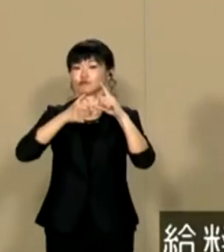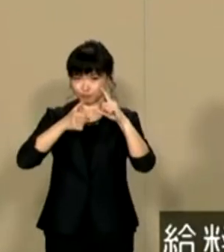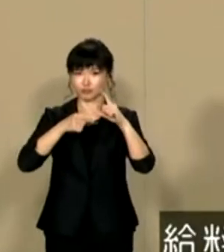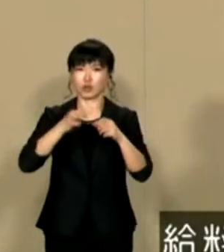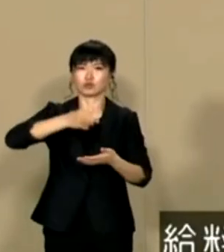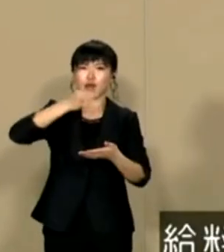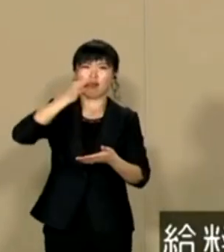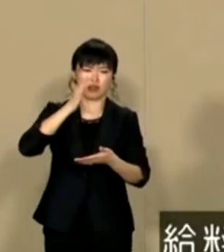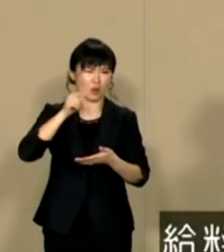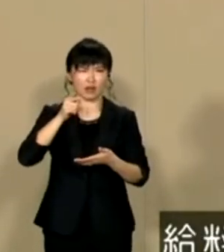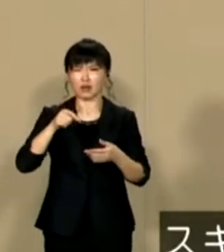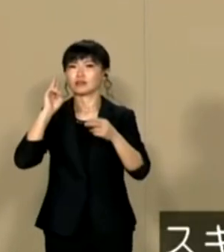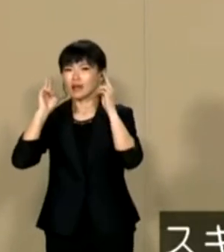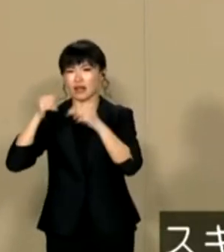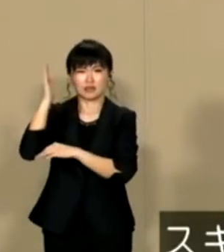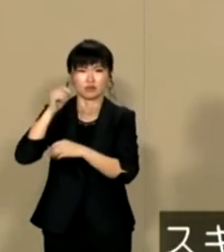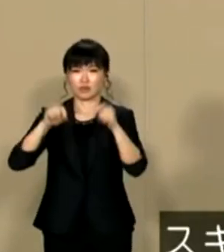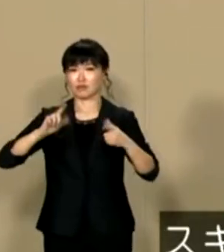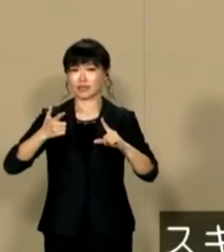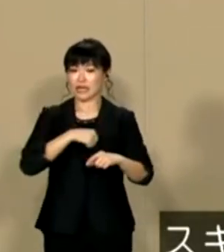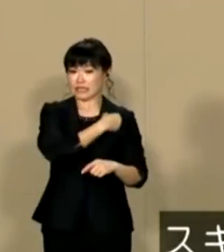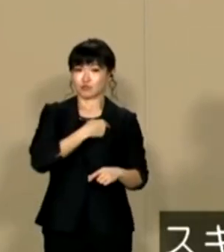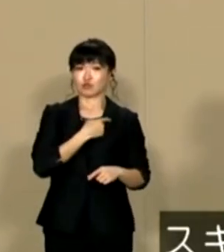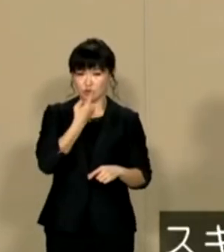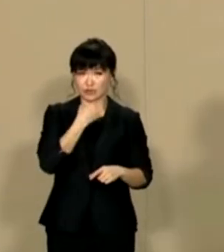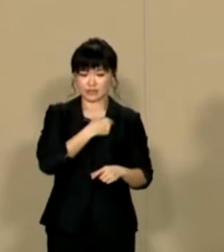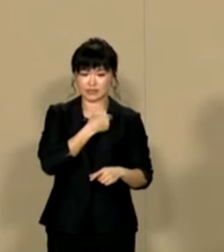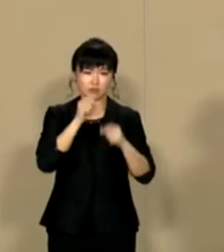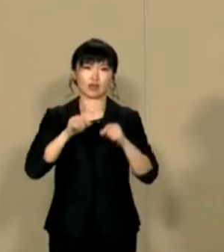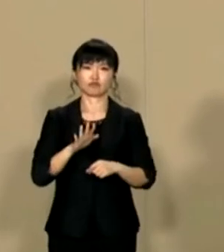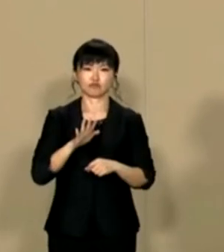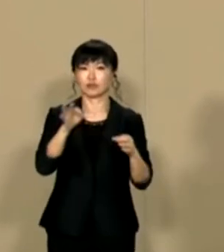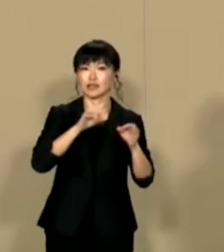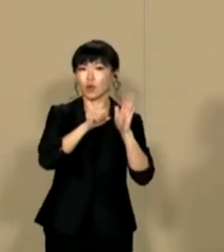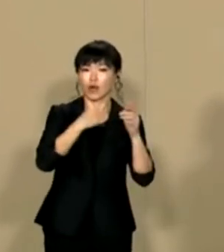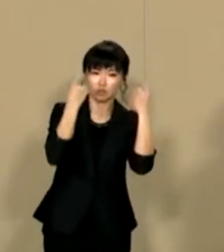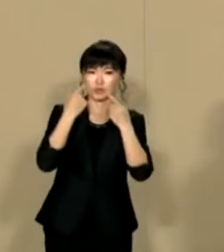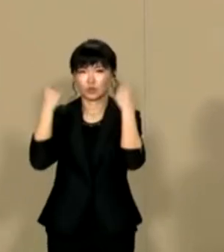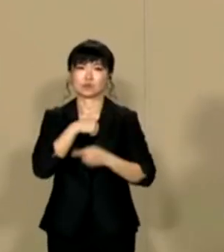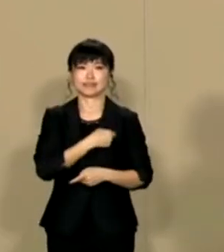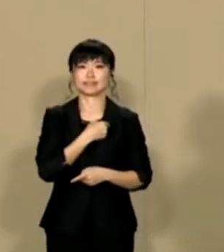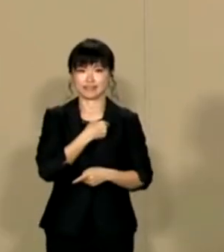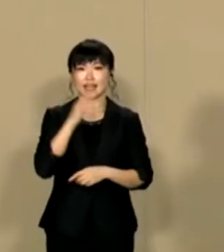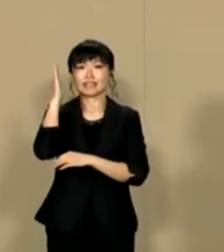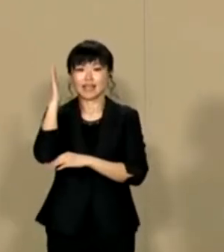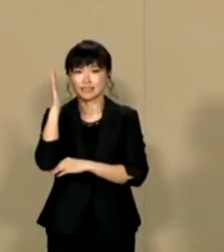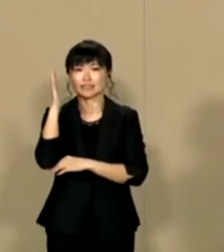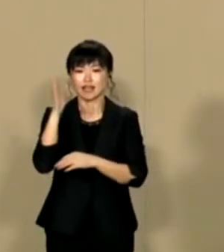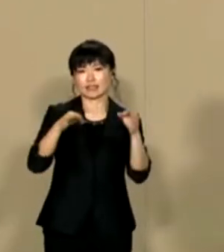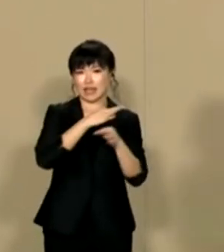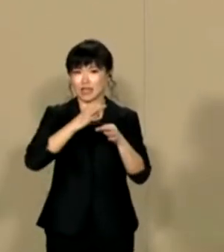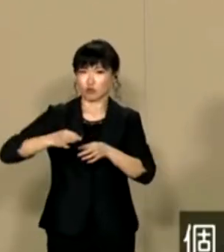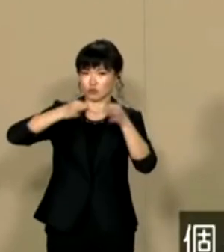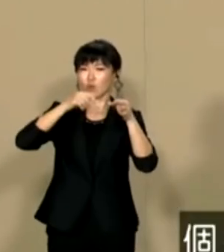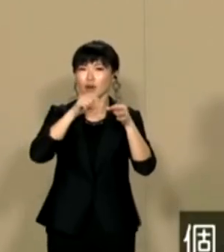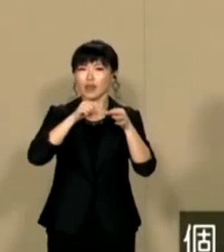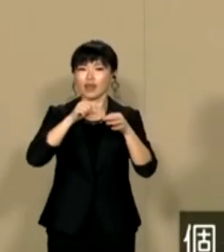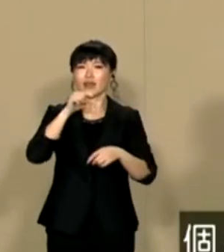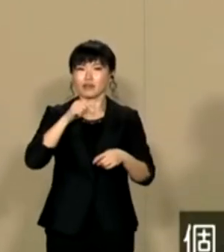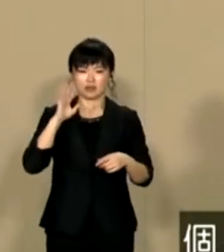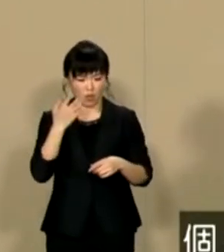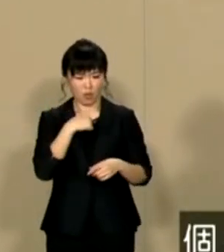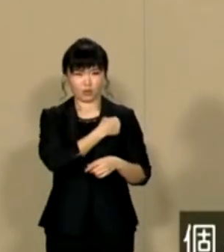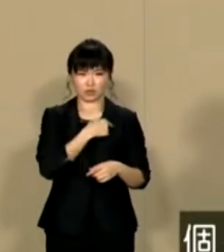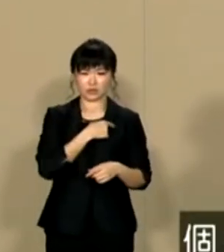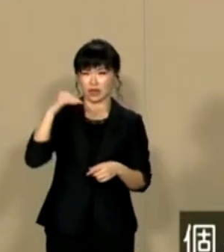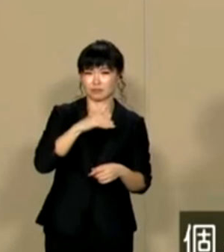らないそんな不満は政治や会社の問題ではなく作りを上げない自分自身に大きな原因があります経済効は一人一人の意識であり政治が経済上昇に奔走したところで個々の意識が